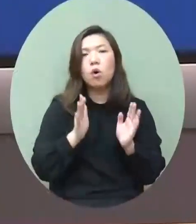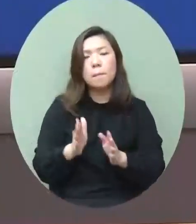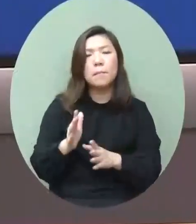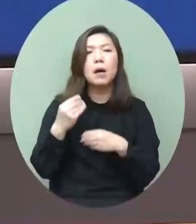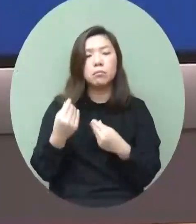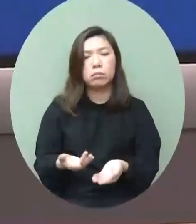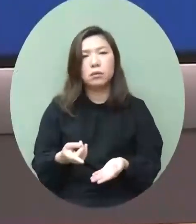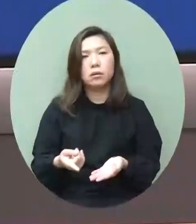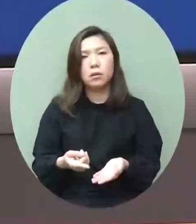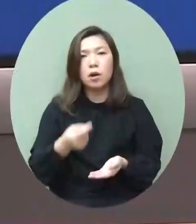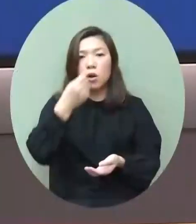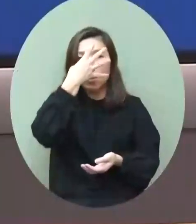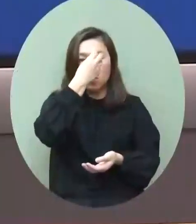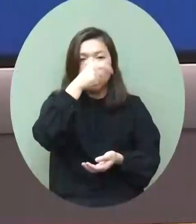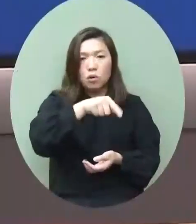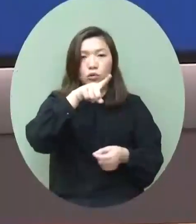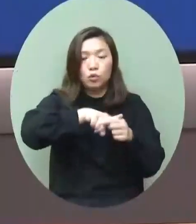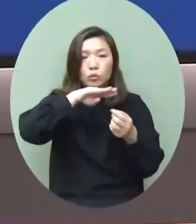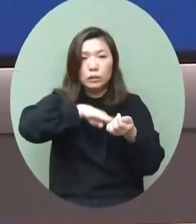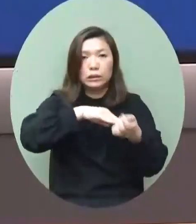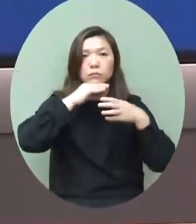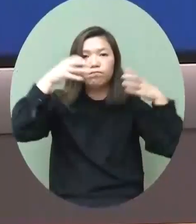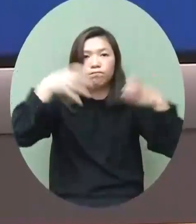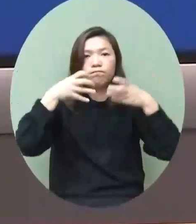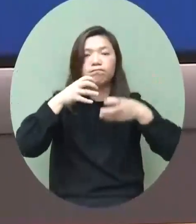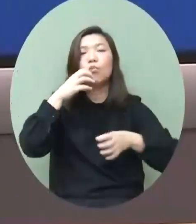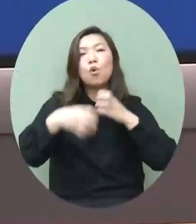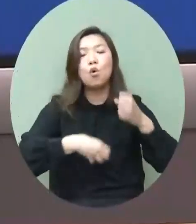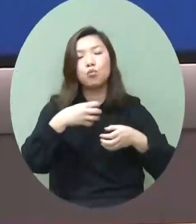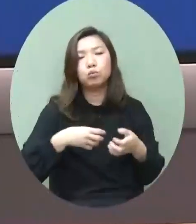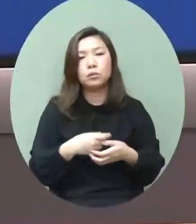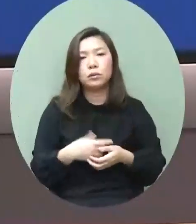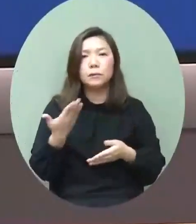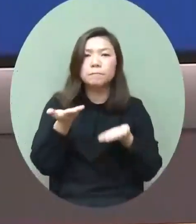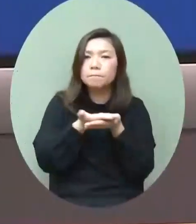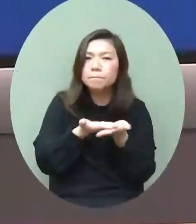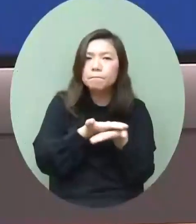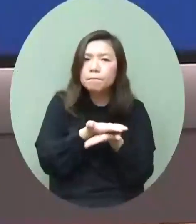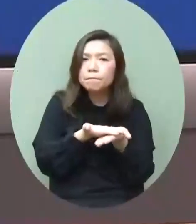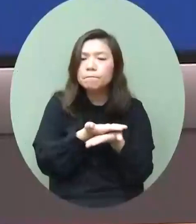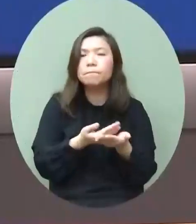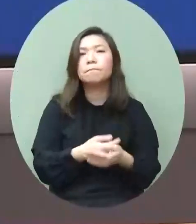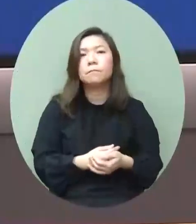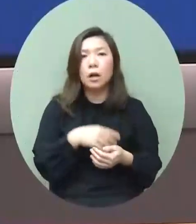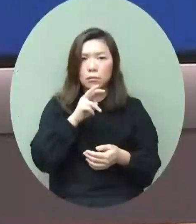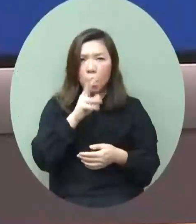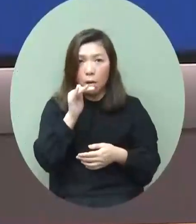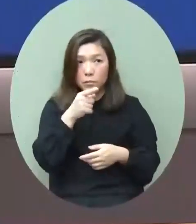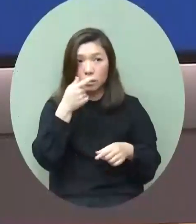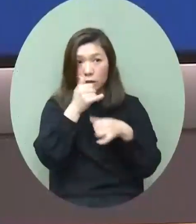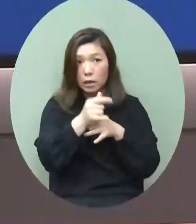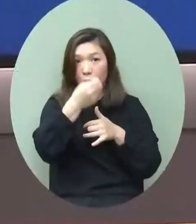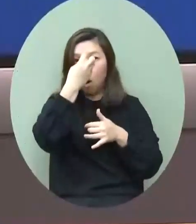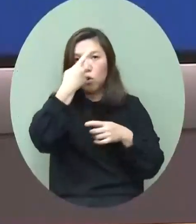和本地的中醫業界多些的座談還有交流看看可不可以按住